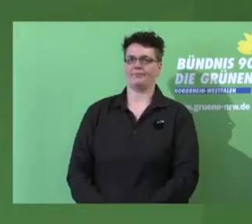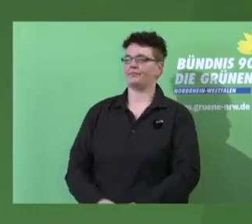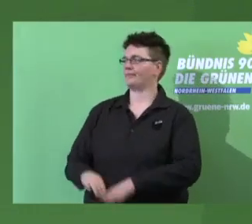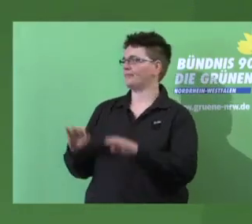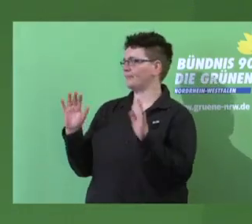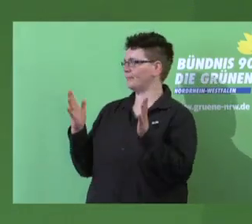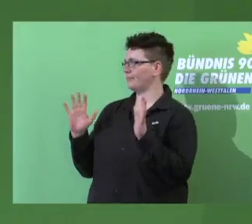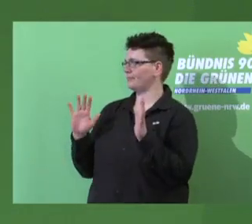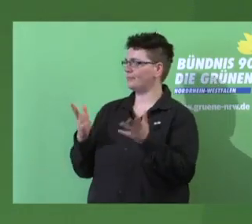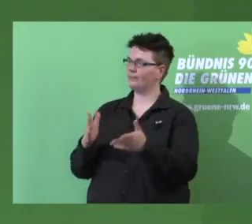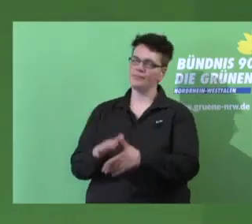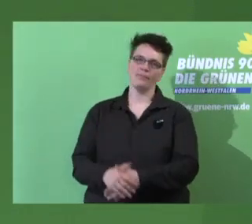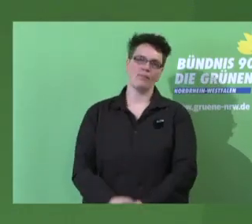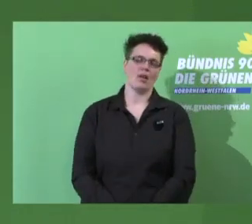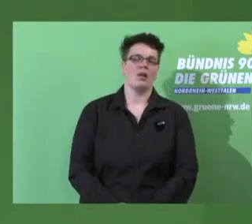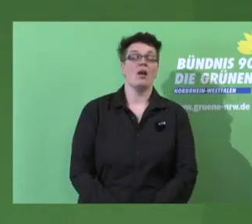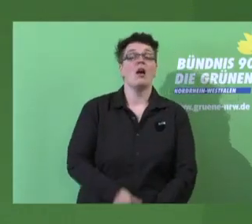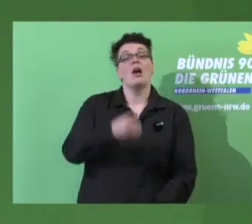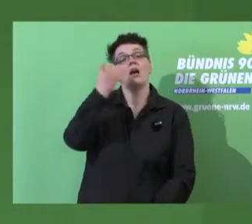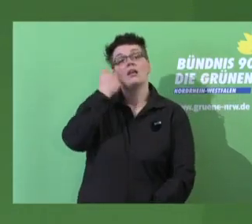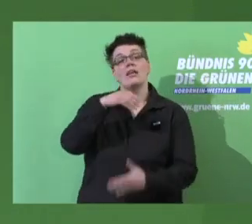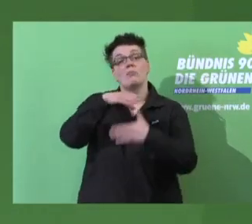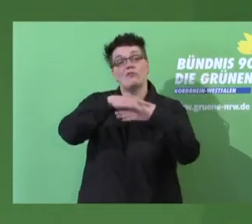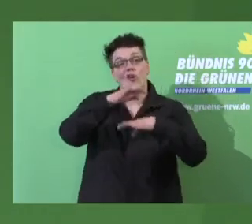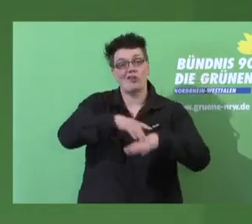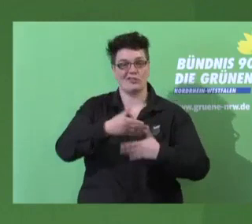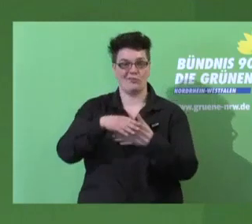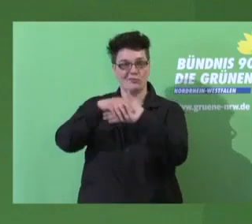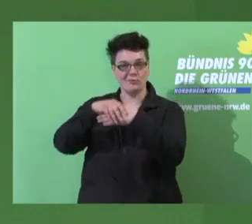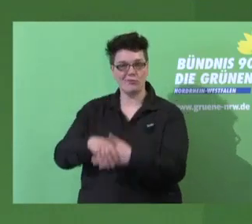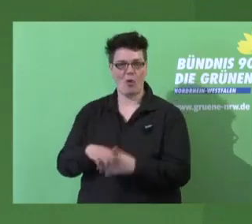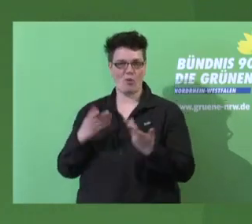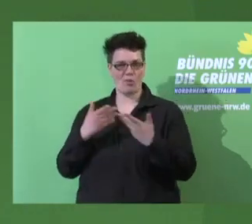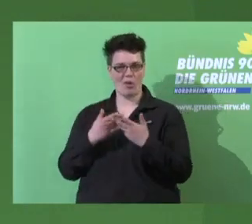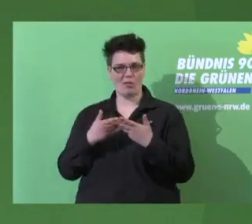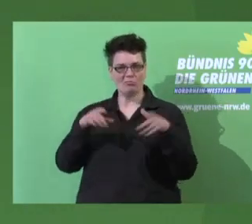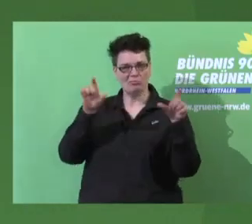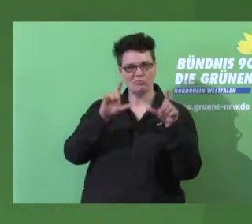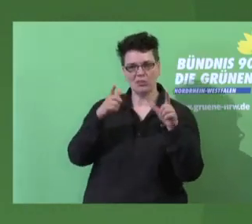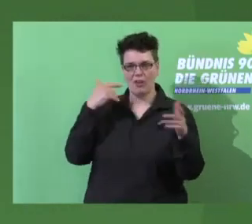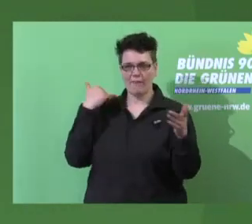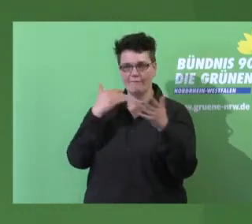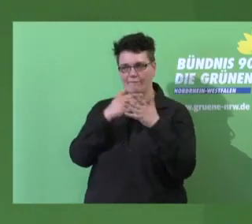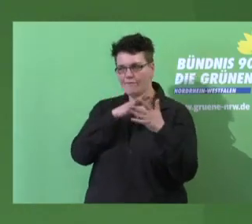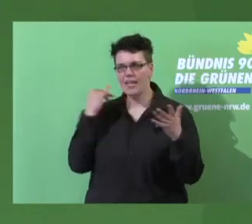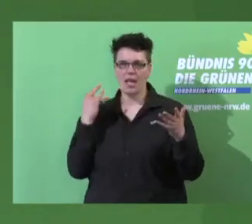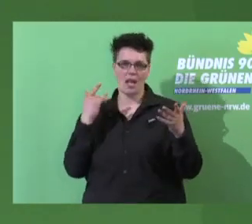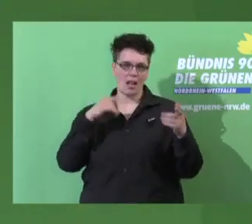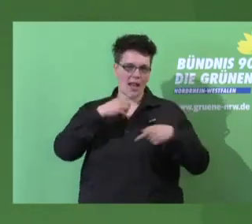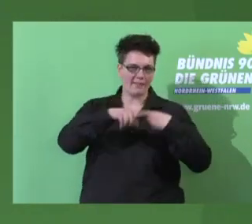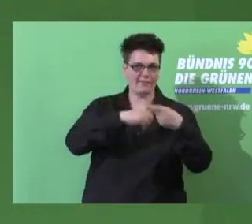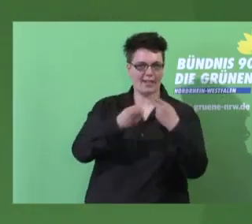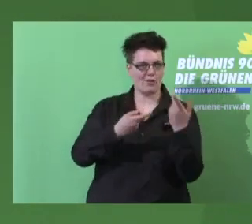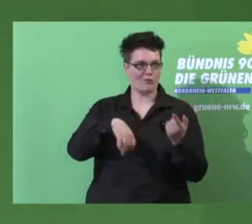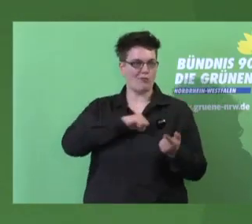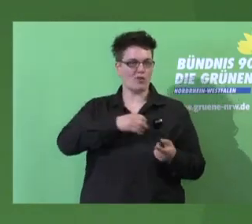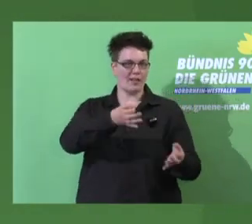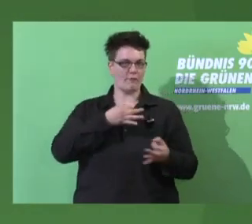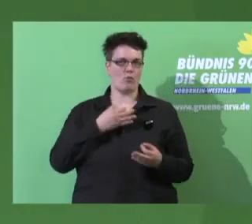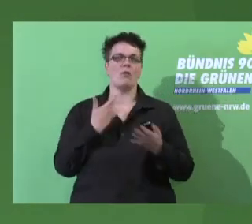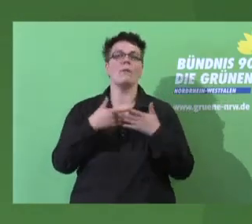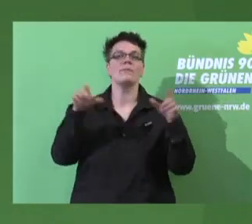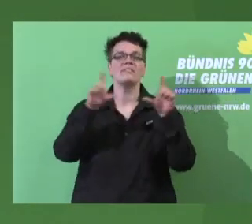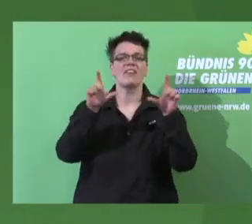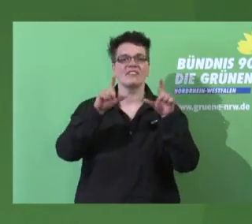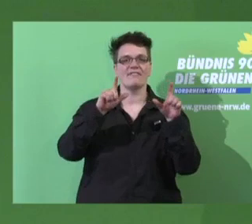Liebe Freundinnen und Freunde, viele Trends spielen uns in die Hand. Der gesellschaftliche Wandel, der im Antrag und von Ahren zutreffend beschrieben worden